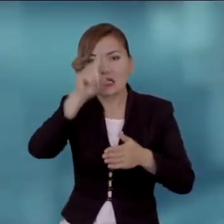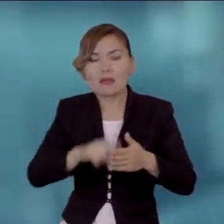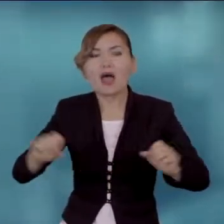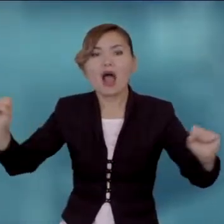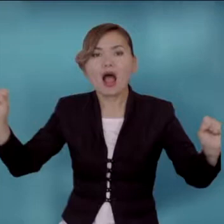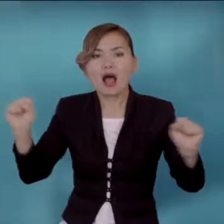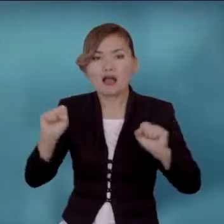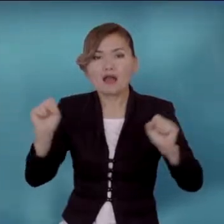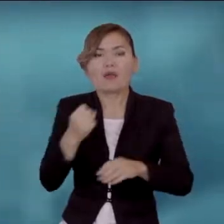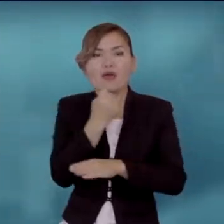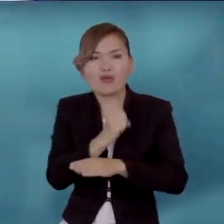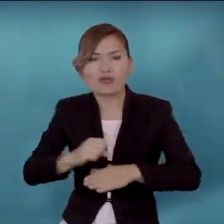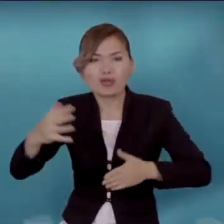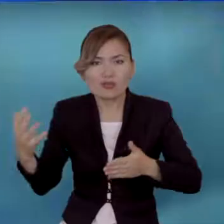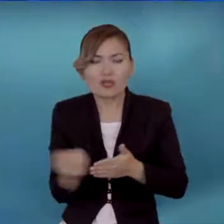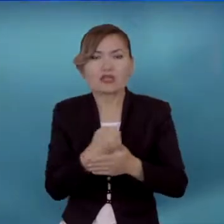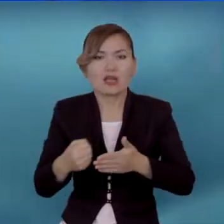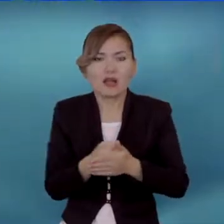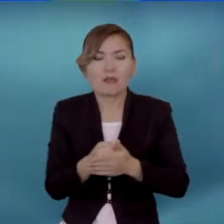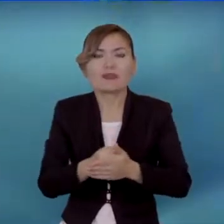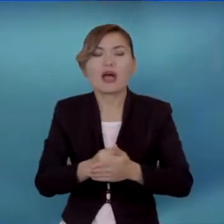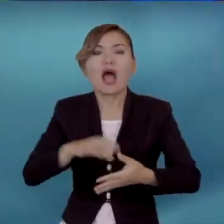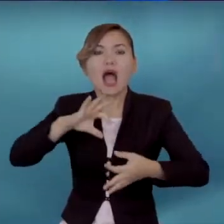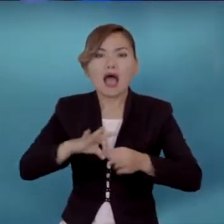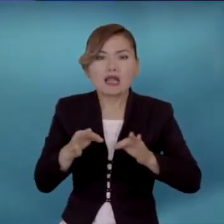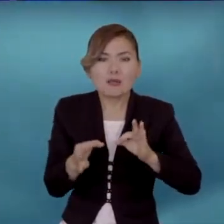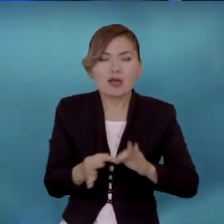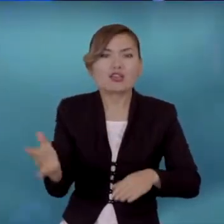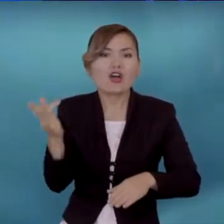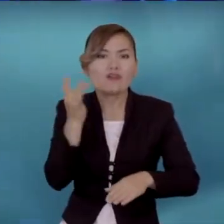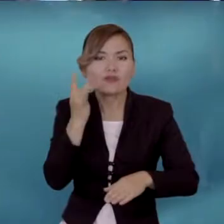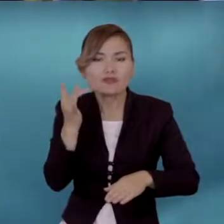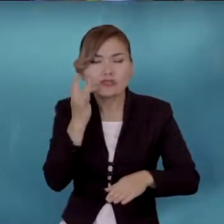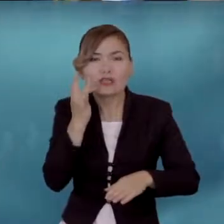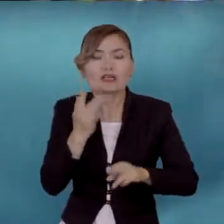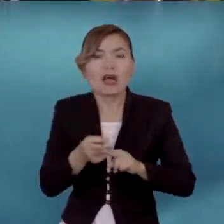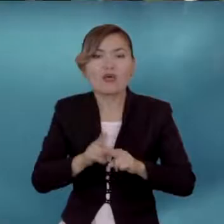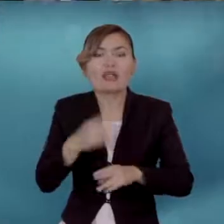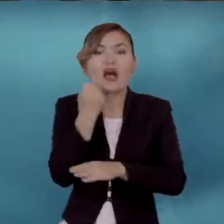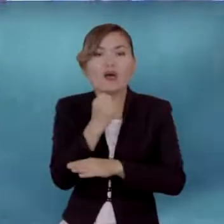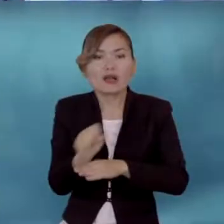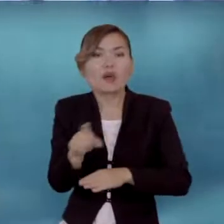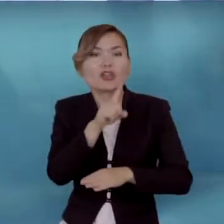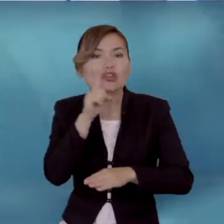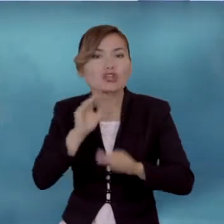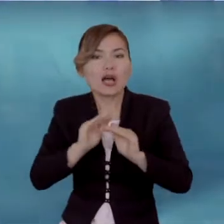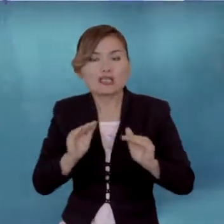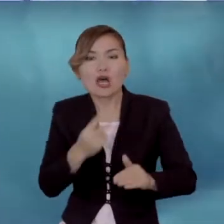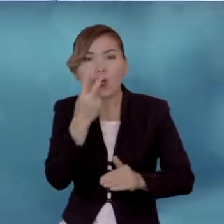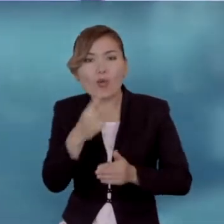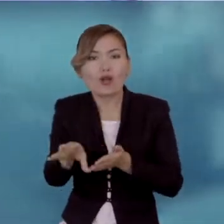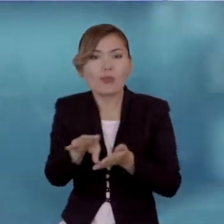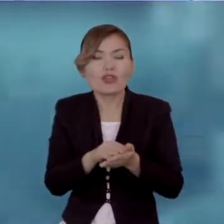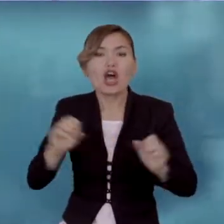әпкелерін көріп өсіп кележатқан жалында жасырпаққа, спорт саласында жетістіктерге қол жеткізіп, жоғары белестерді бағындыру үшін бар